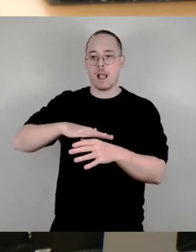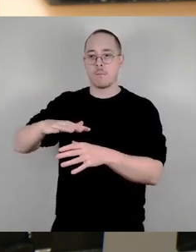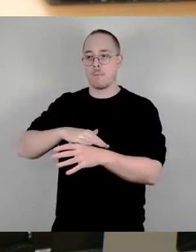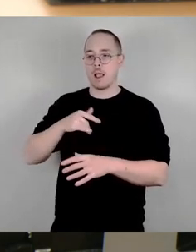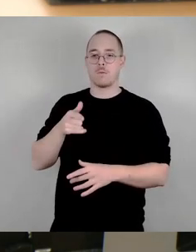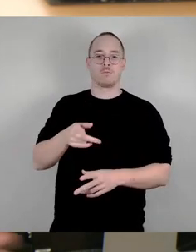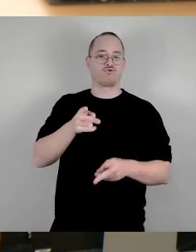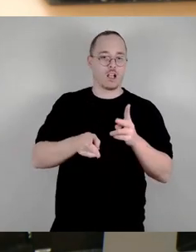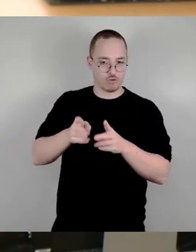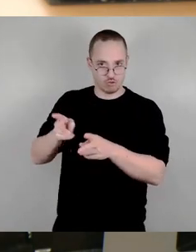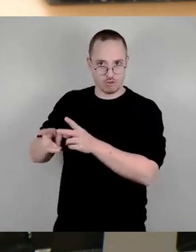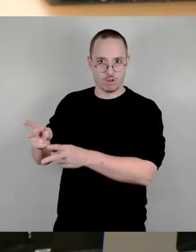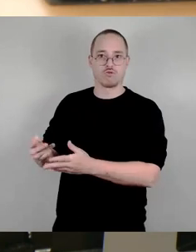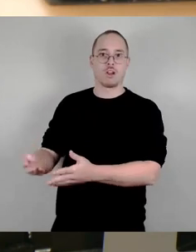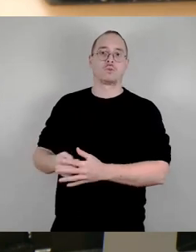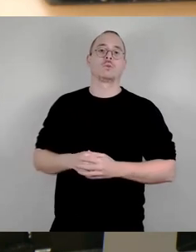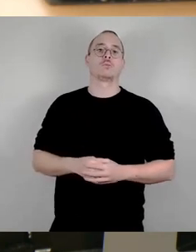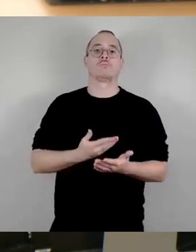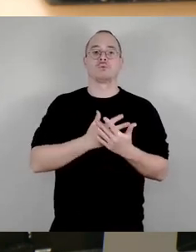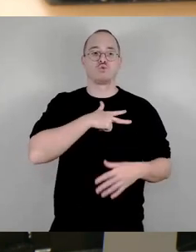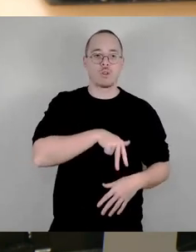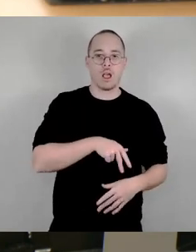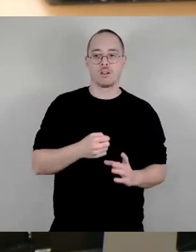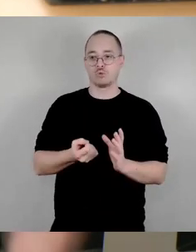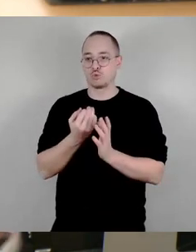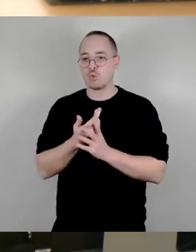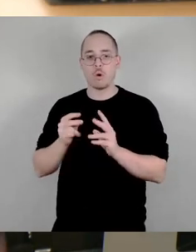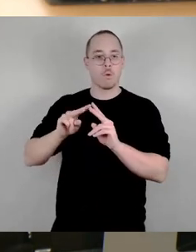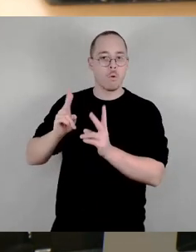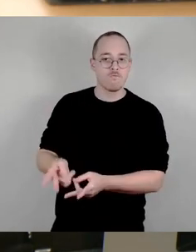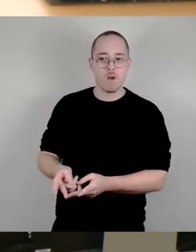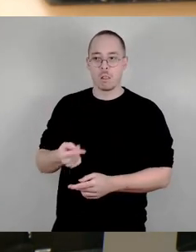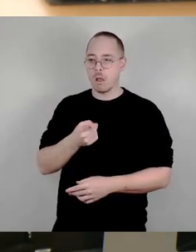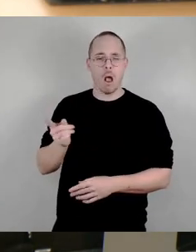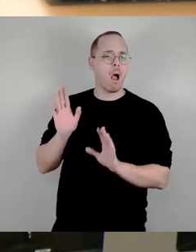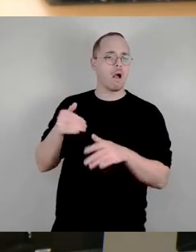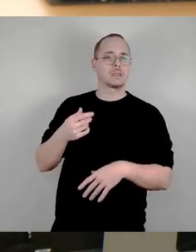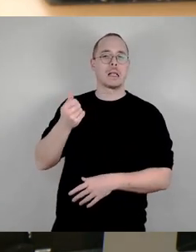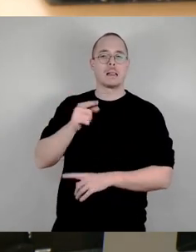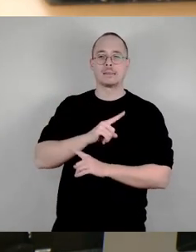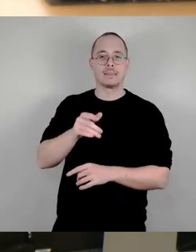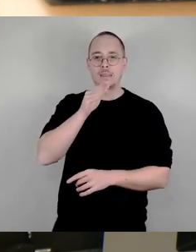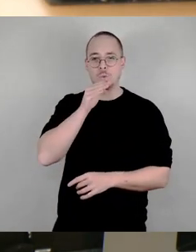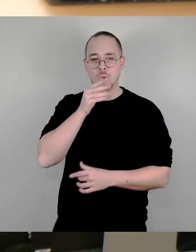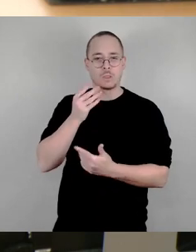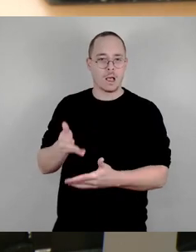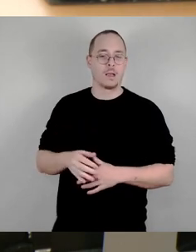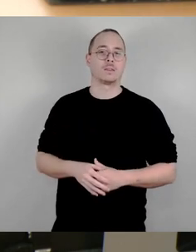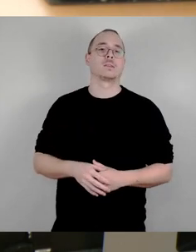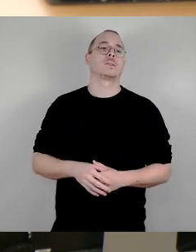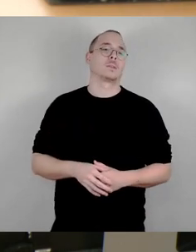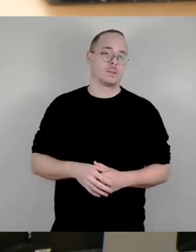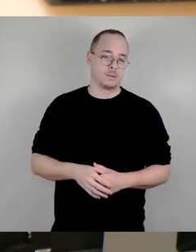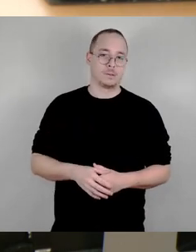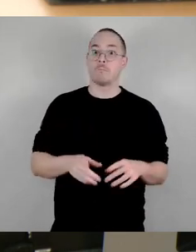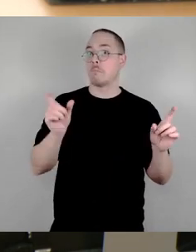die Kultur, die Umwelt, da ist dann immer kein Geld da, aber für die Partys, da ist natürlich Geld da.